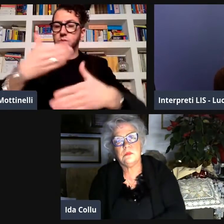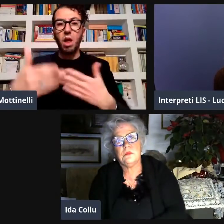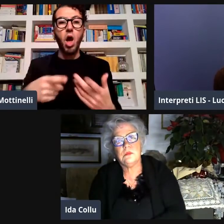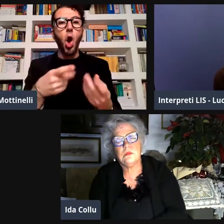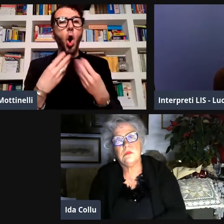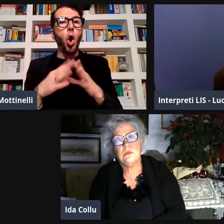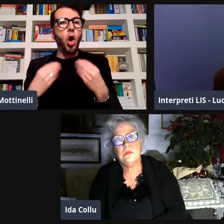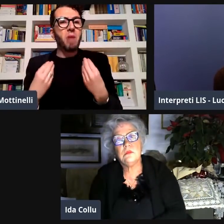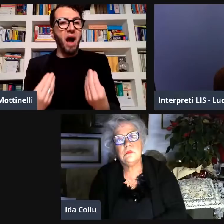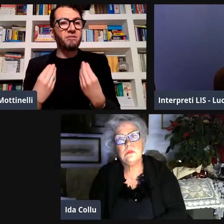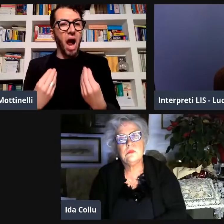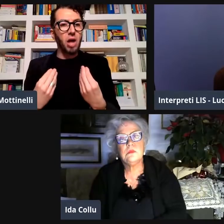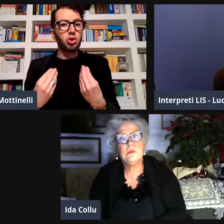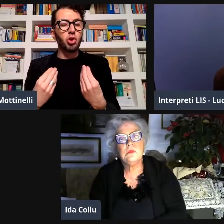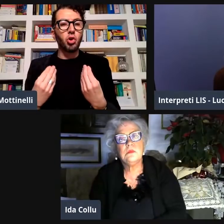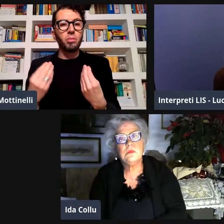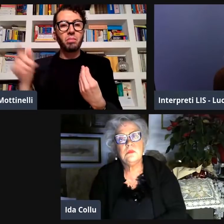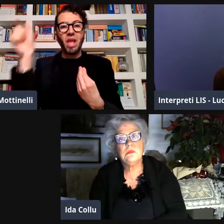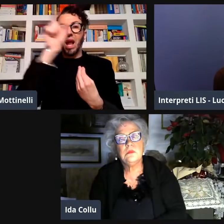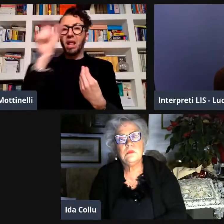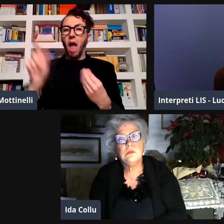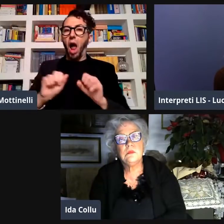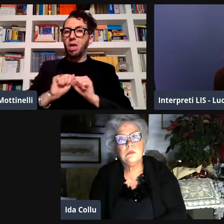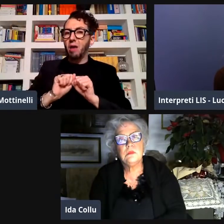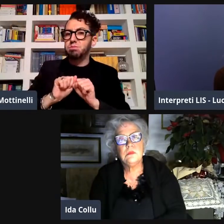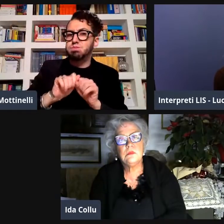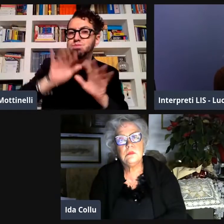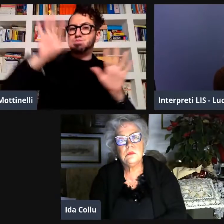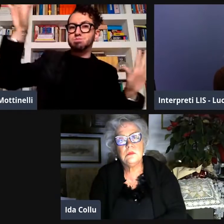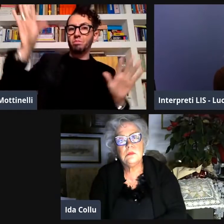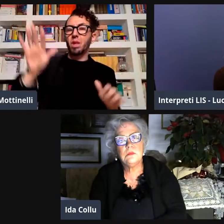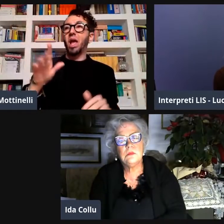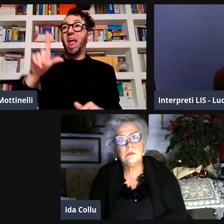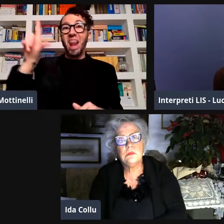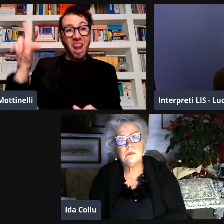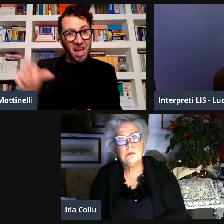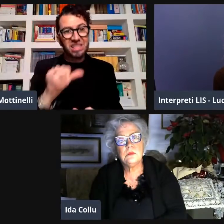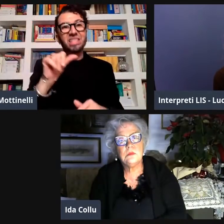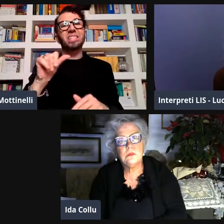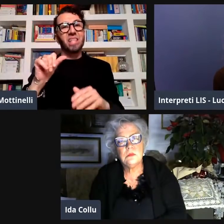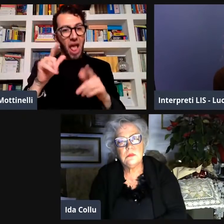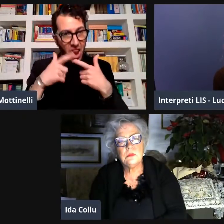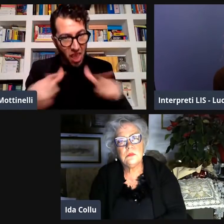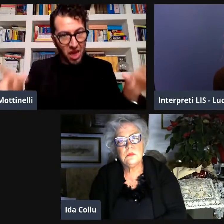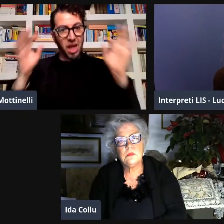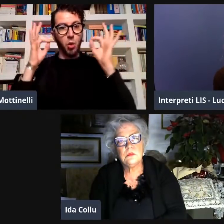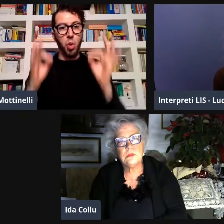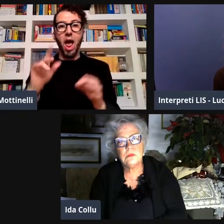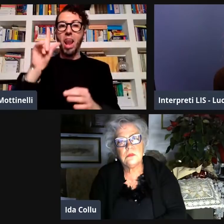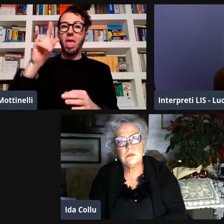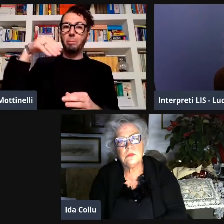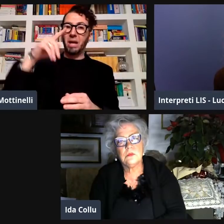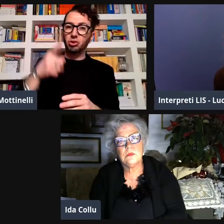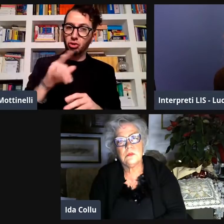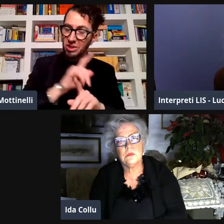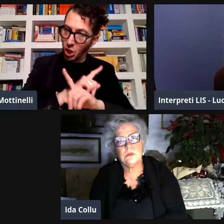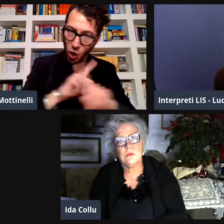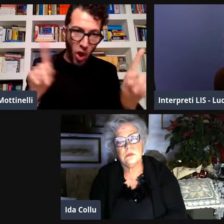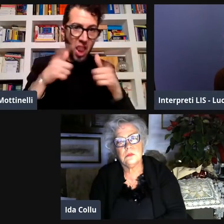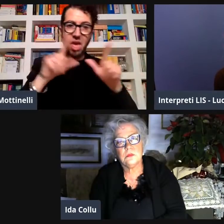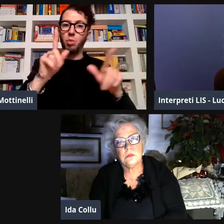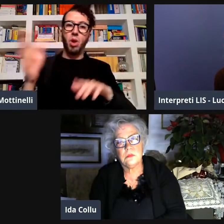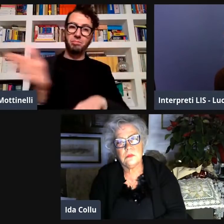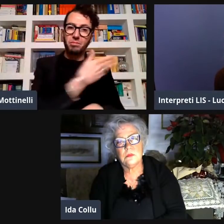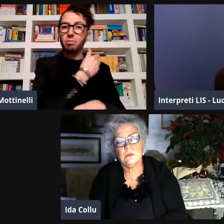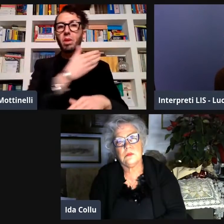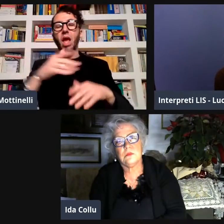Virginia Volterra sicuramente questo è successo ma come poi sei riuscita a diffondere